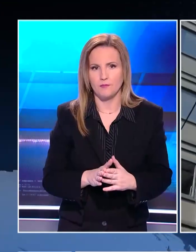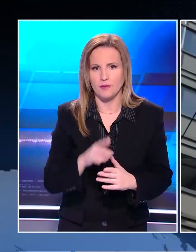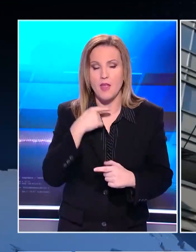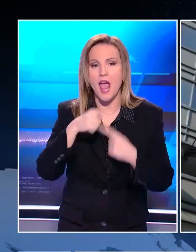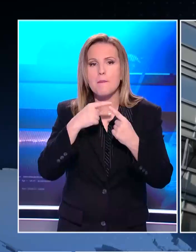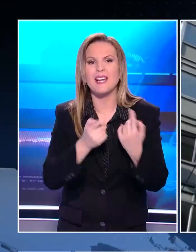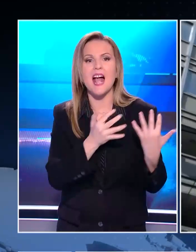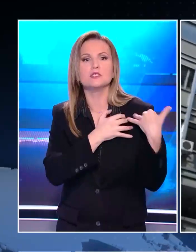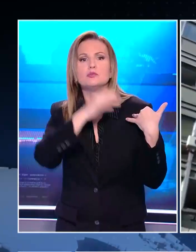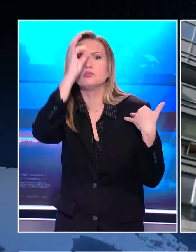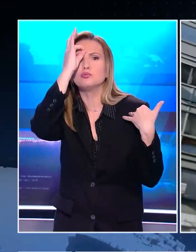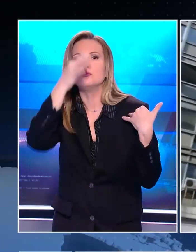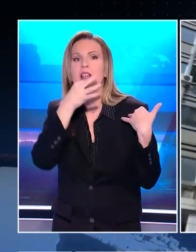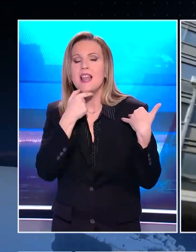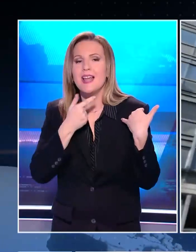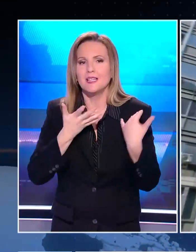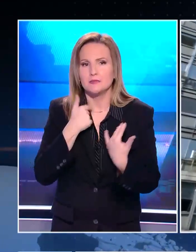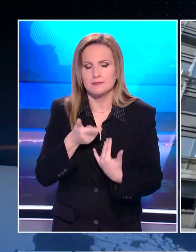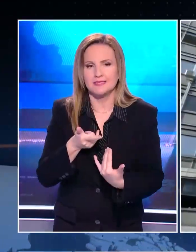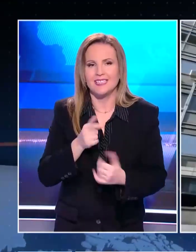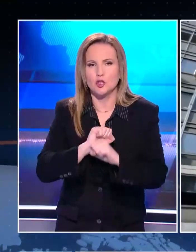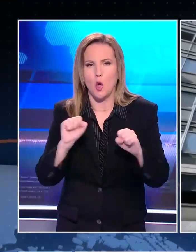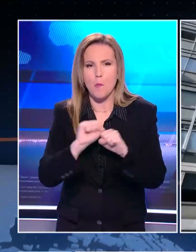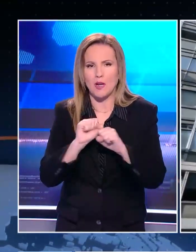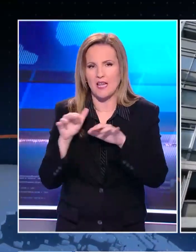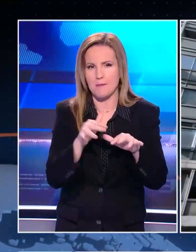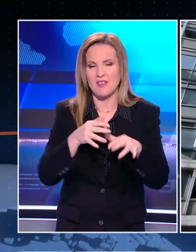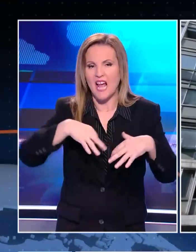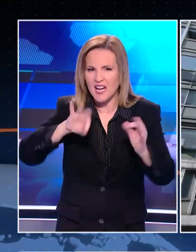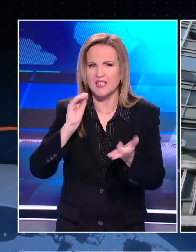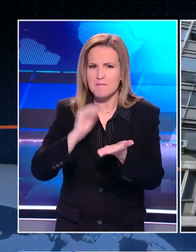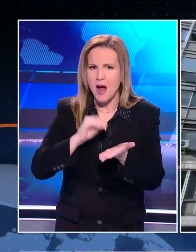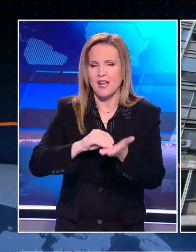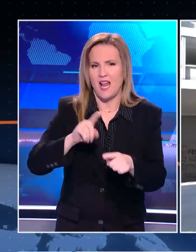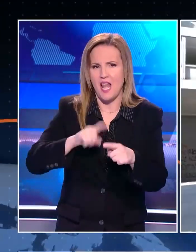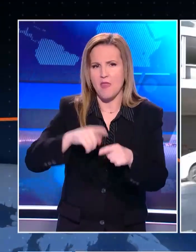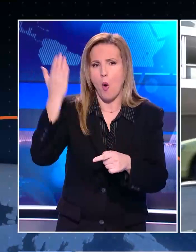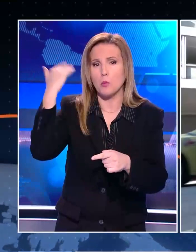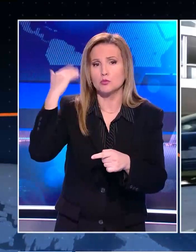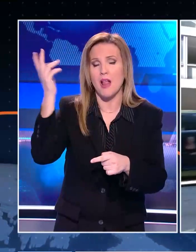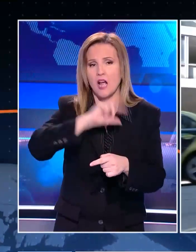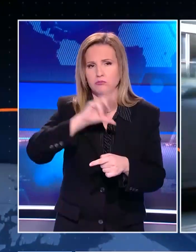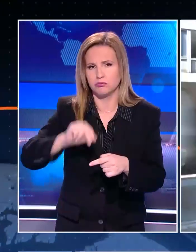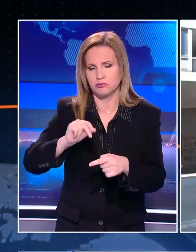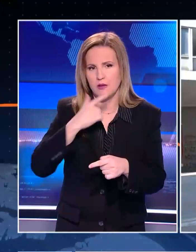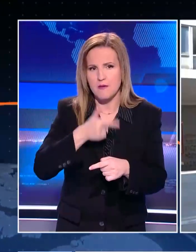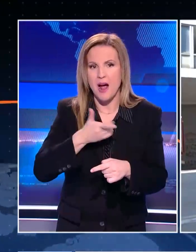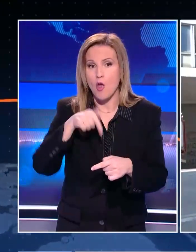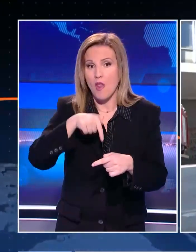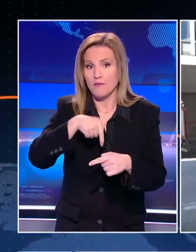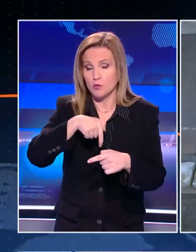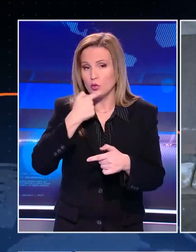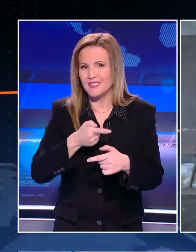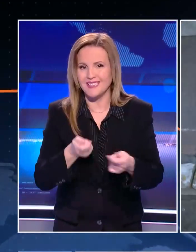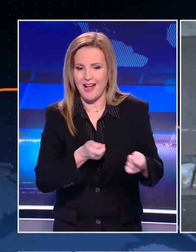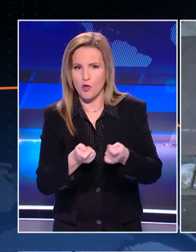Έμπειροι αξιωματικοί της αστυνομίας κάνουν λόγο για ολική επαναφορά της τρομοκρατίας στην Ελλάδα. Μιλούν για έντονους συμβολισμούς και εξετάζουν σοβαρά το ενδεχόμενο το χτύπημα να